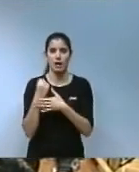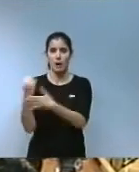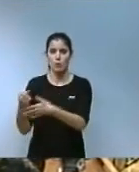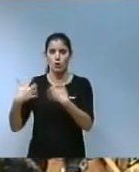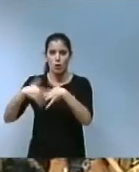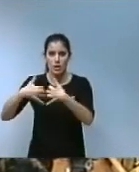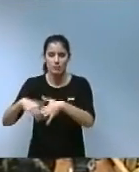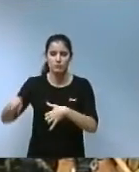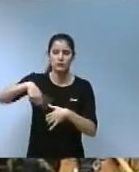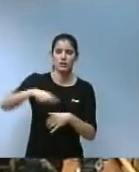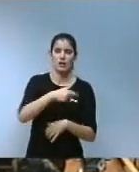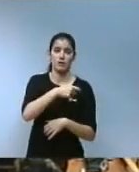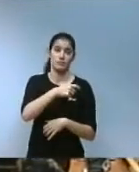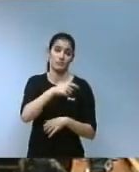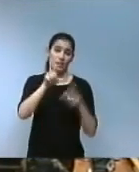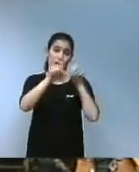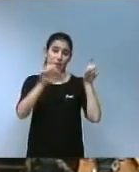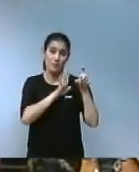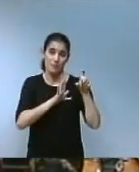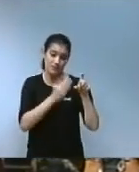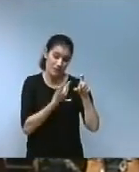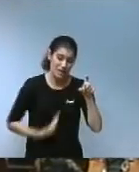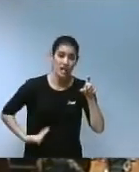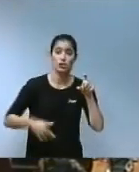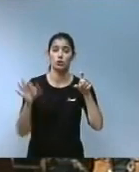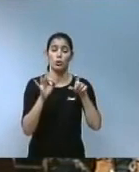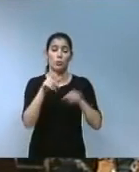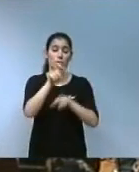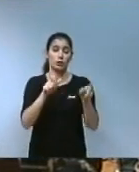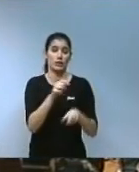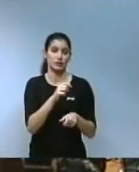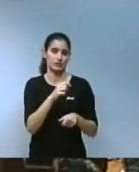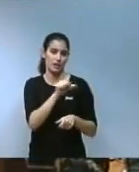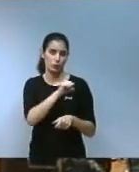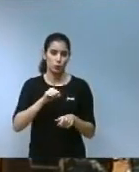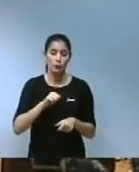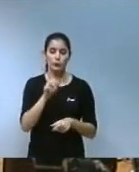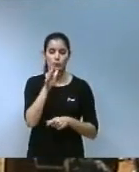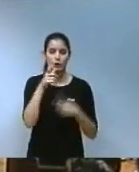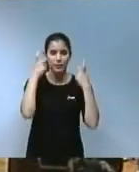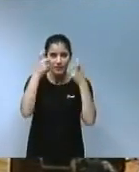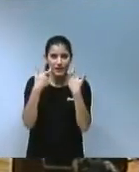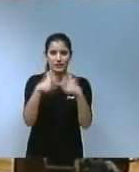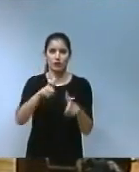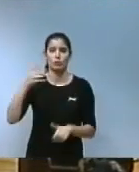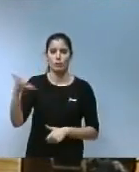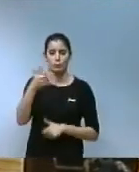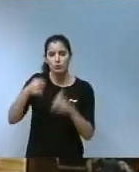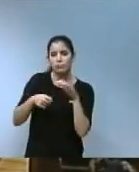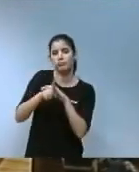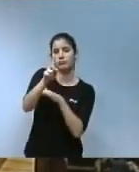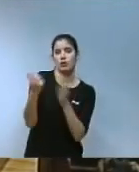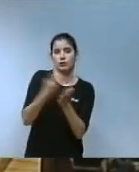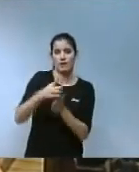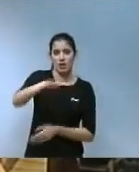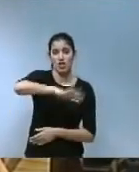empresariats, persones autònoms i comerciants per tractar de reconstruir la situació dels sectors productius en aquesta zona.